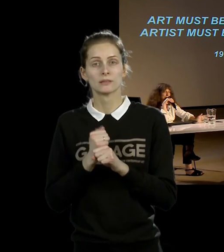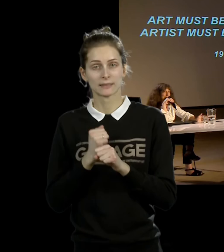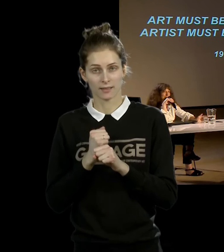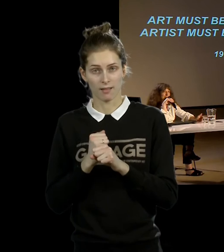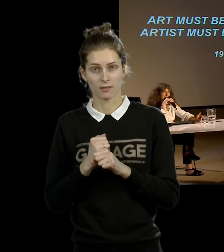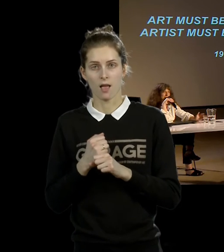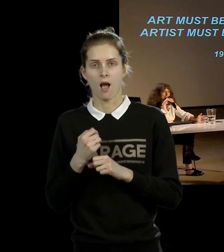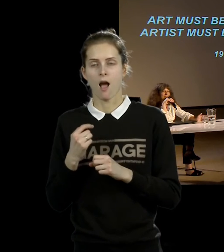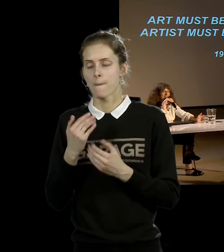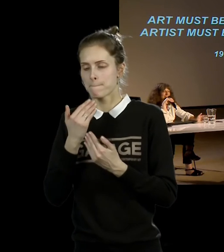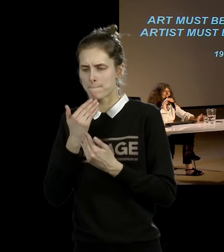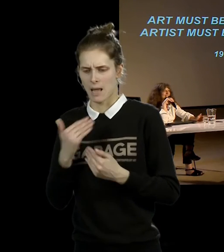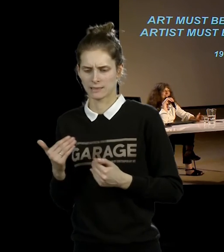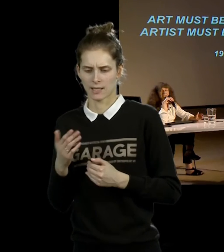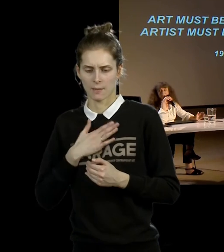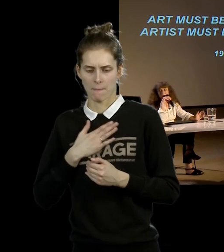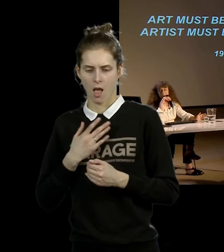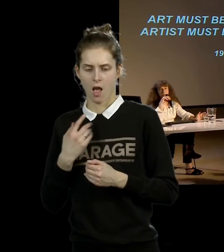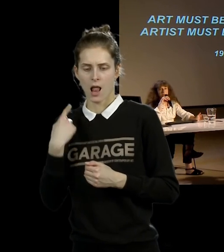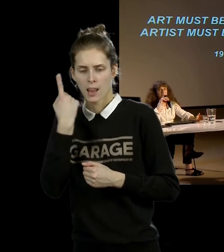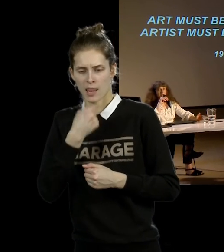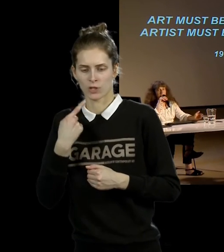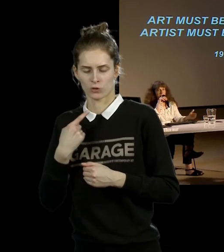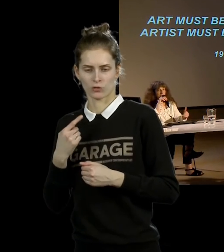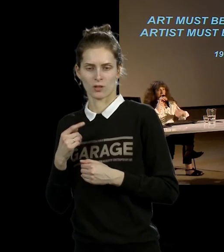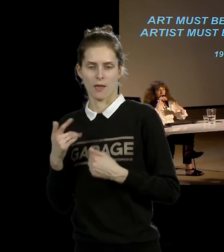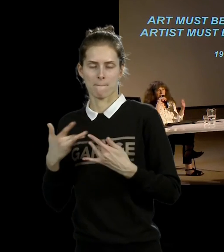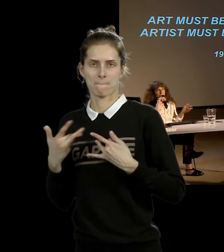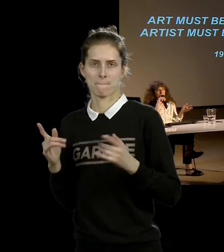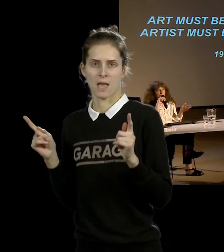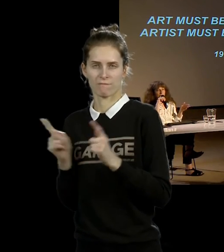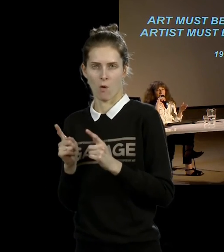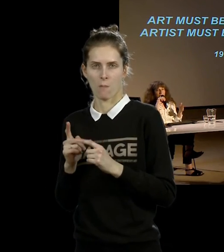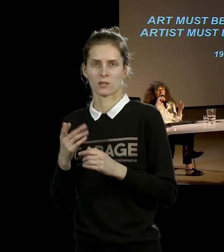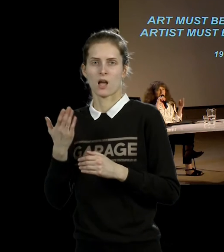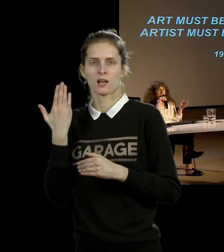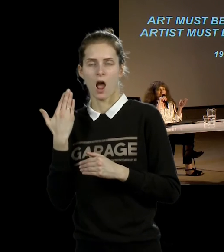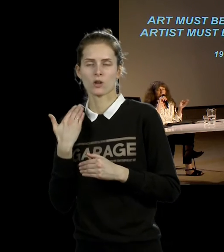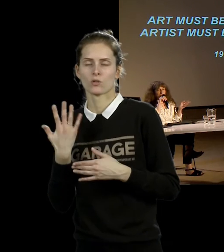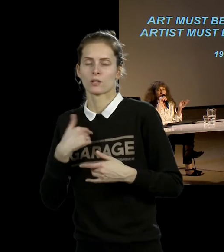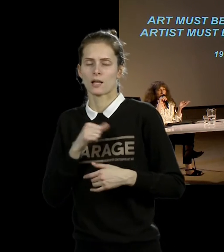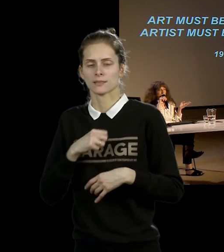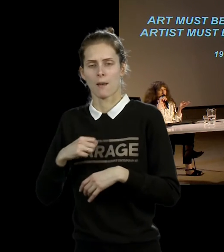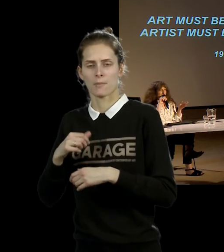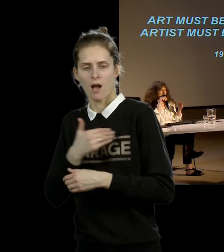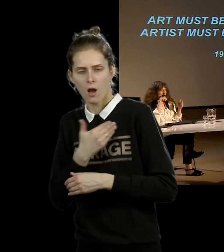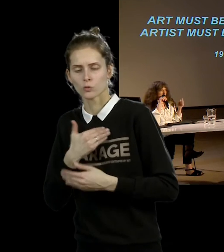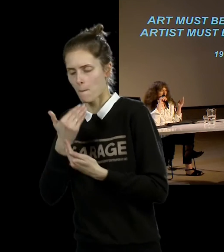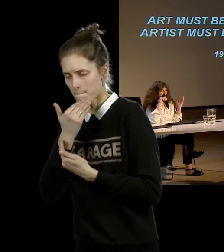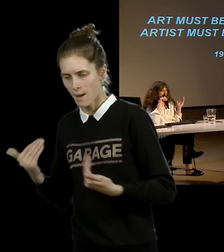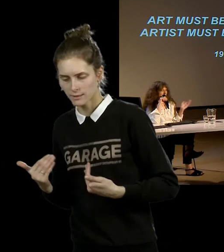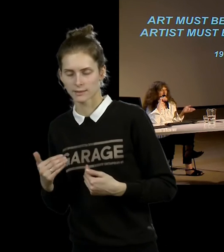хватало сил, мне не хватало смелости, и Марина Агранович делает свою серию перформансов, Улай делает свой перформанс,